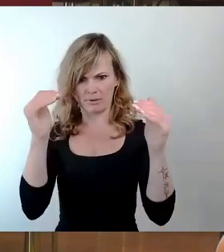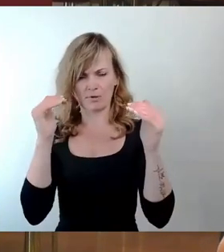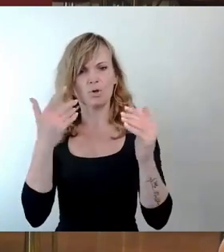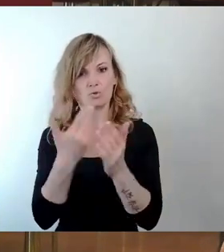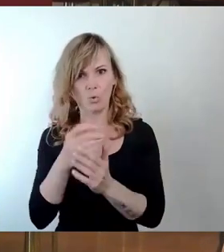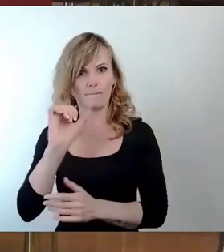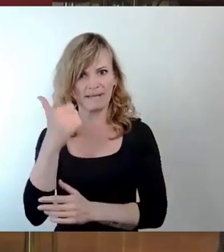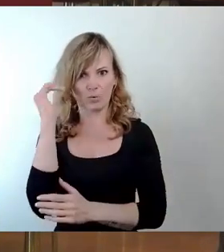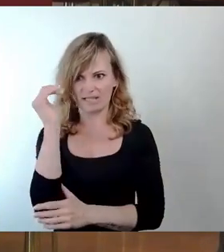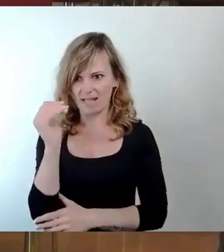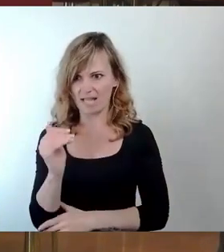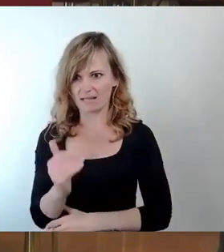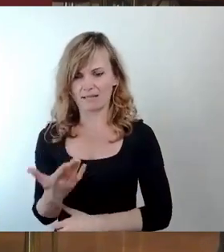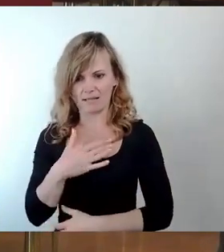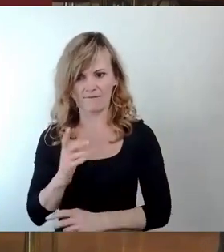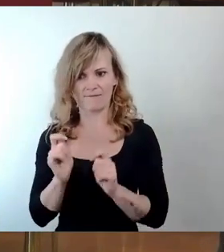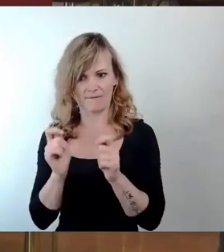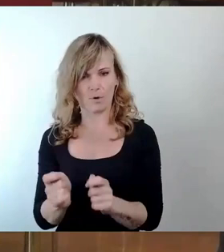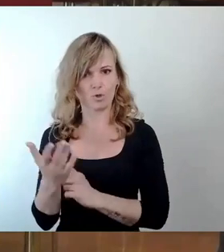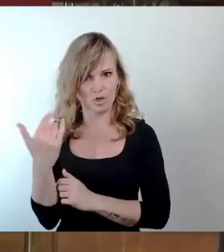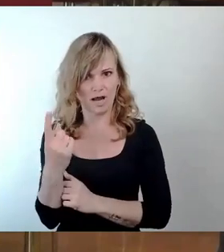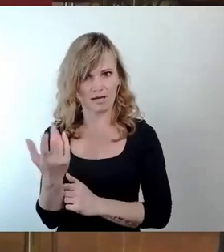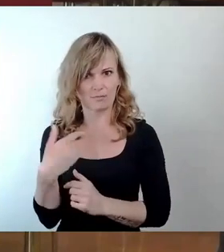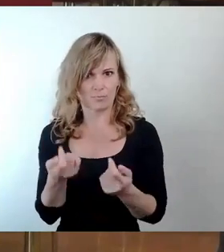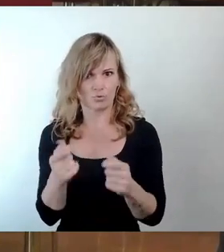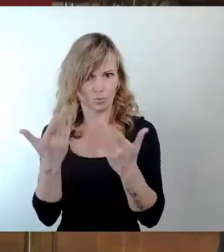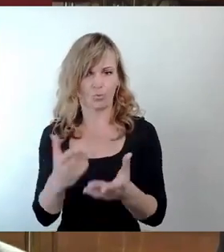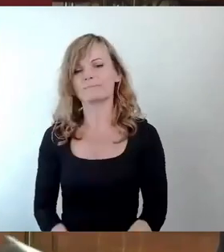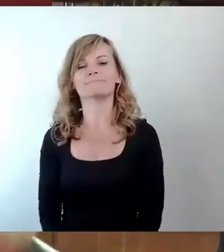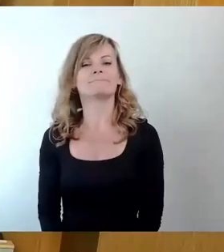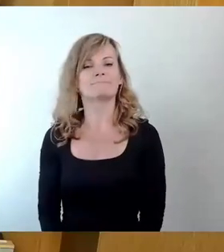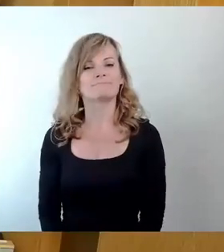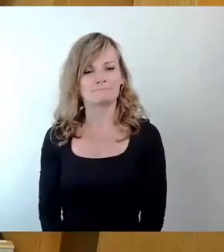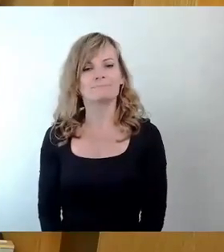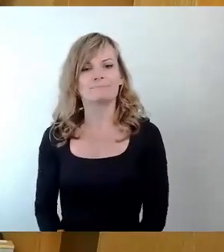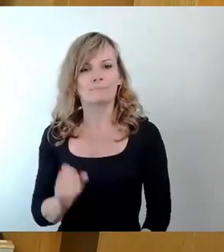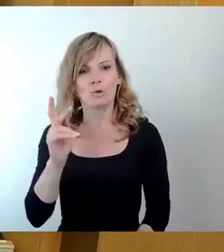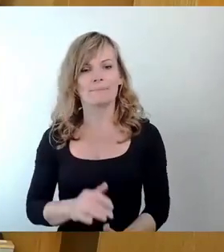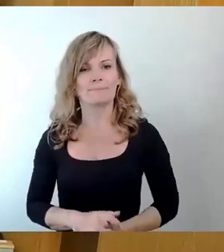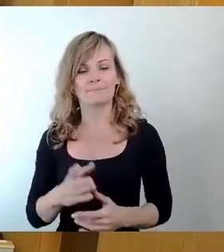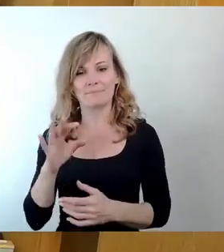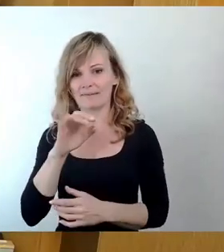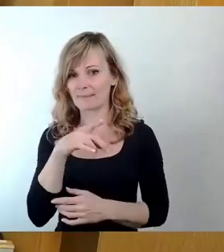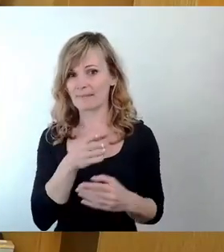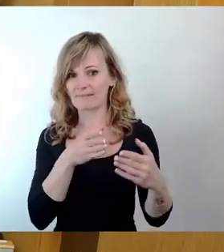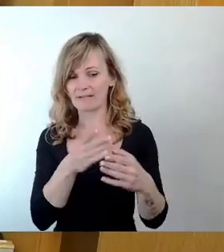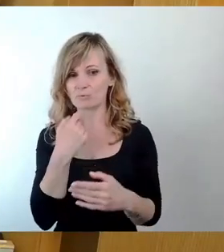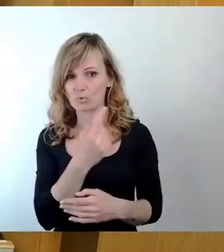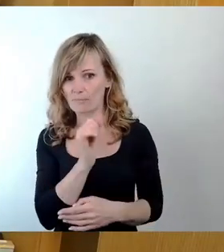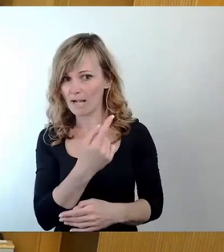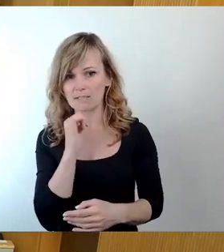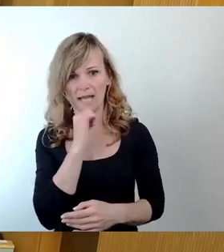die wir gern vorgeschlagen haben und beschlossen wollten. Okay, FDP-Fraktion das Wort gewünscht? Nein.